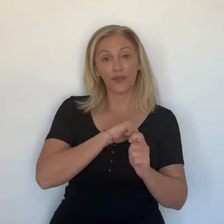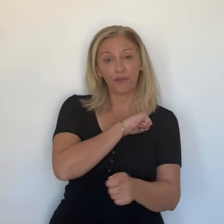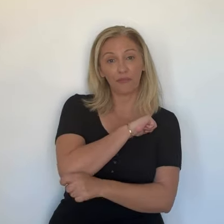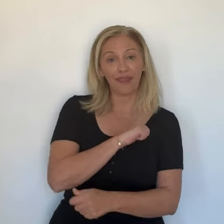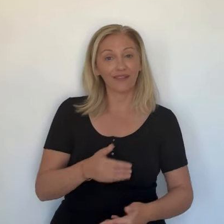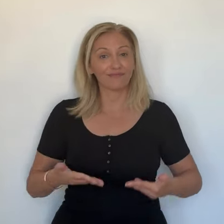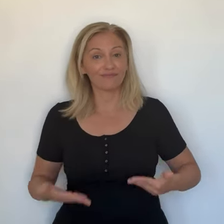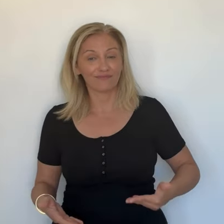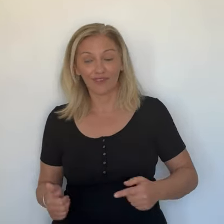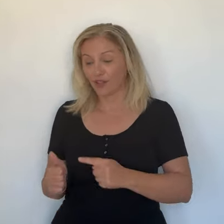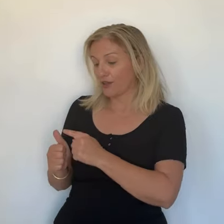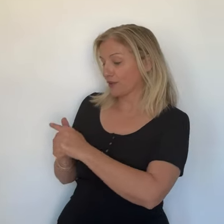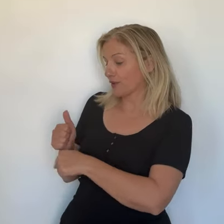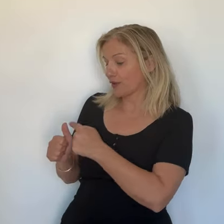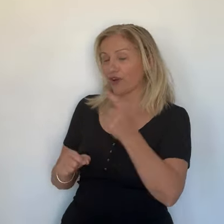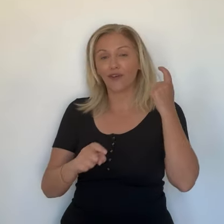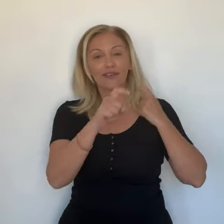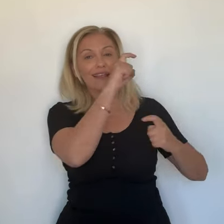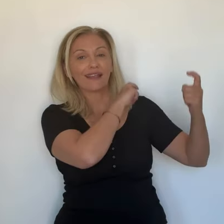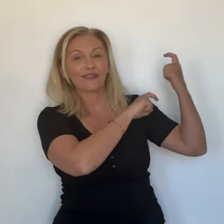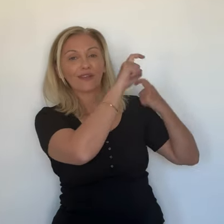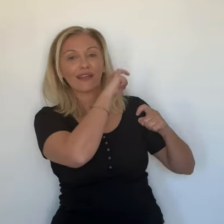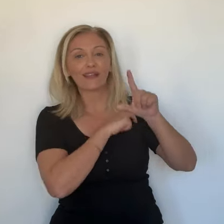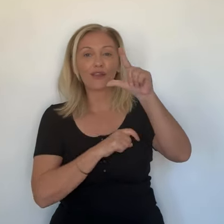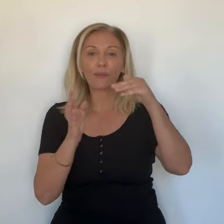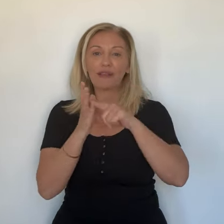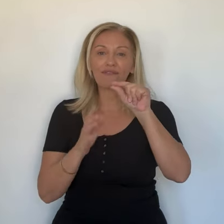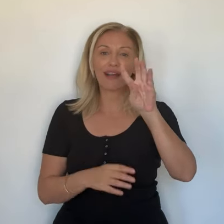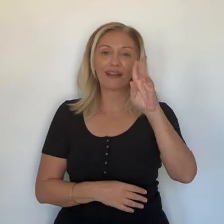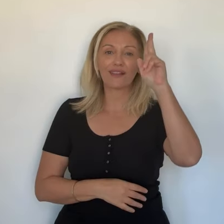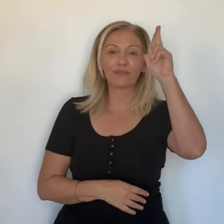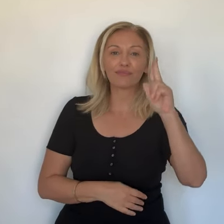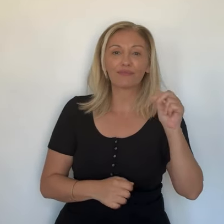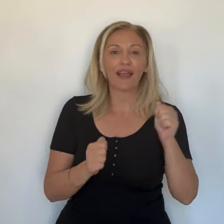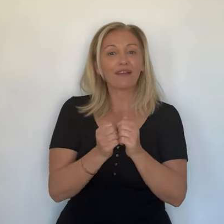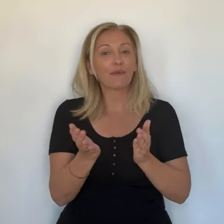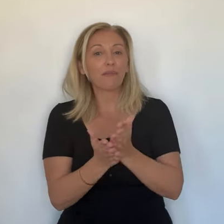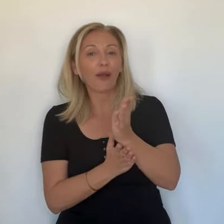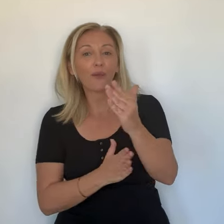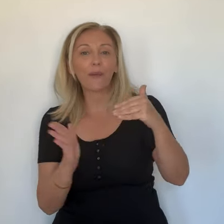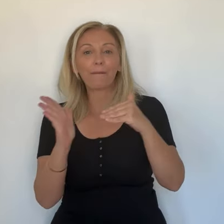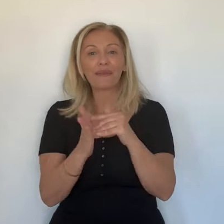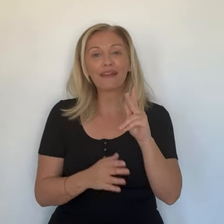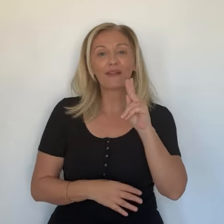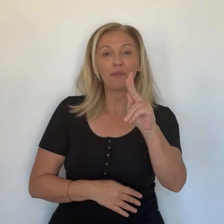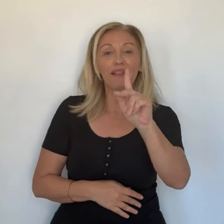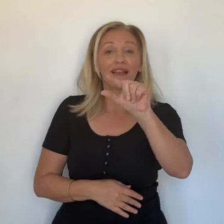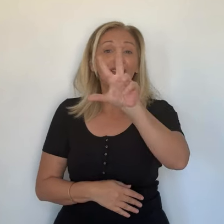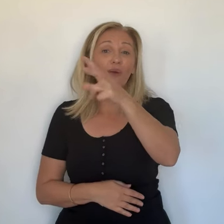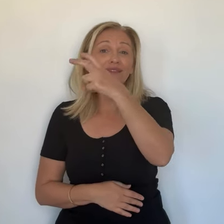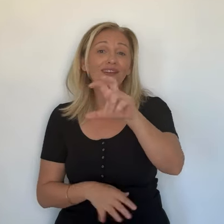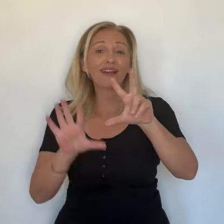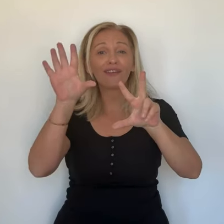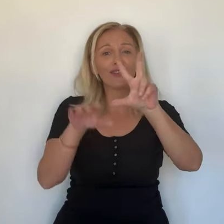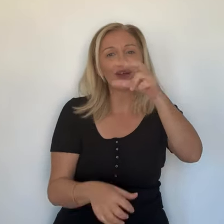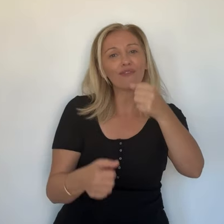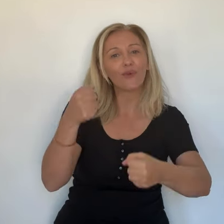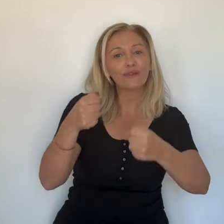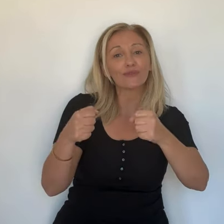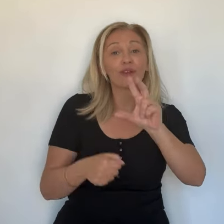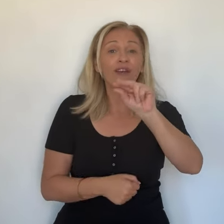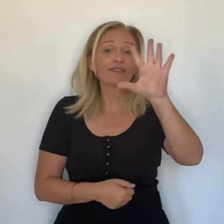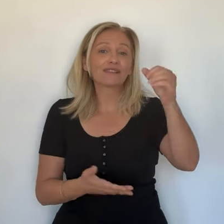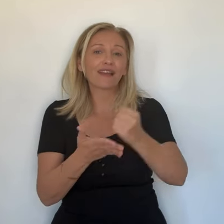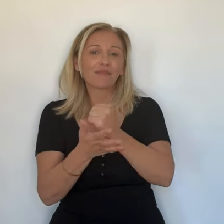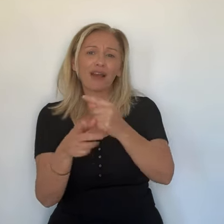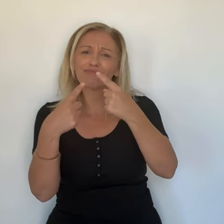Allez, on passe au sport avec le Tour de Corse historique 2024 qui a démarré en début de semaine. Un tracé en partie inédit de 1000 km et dans un